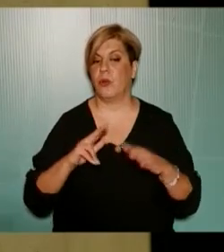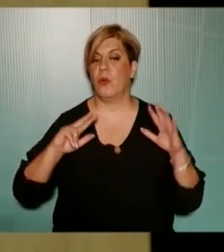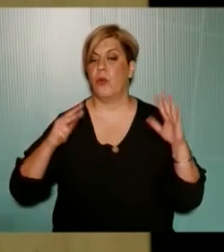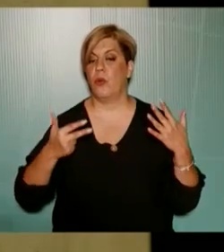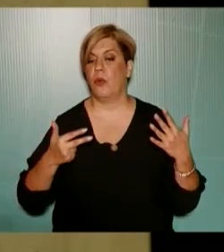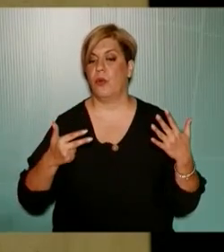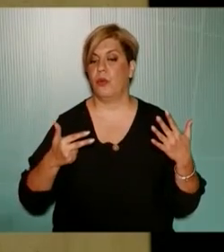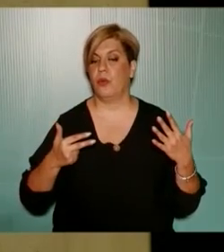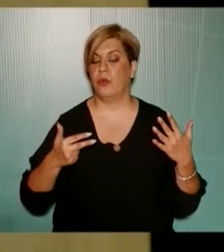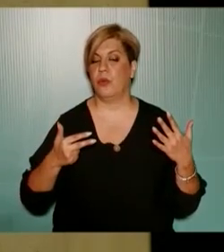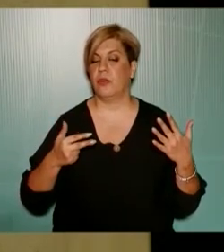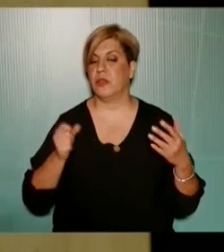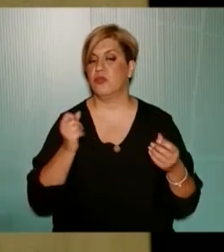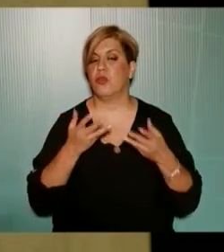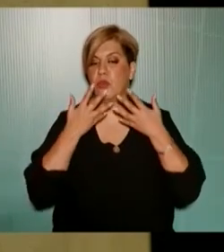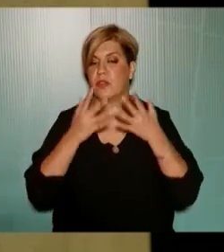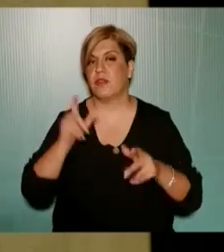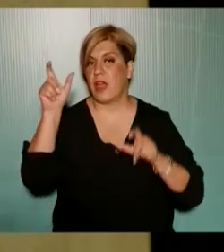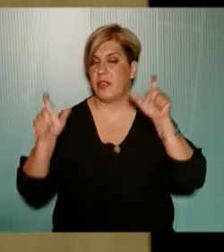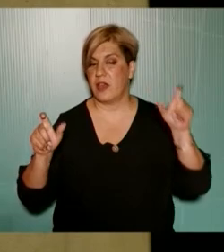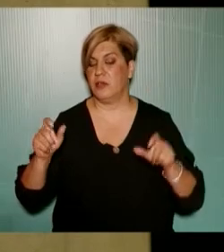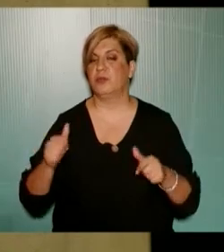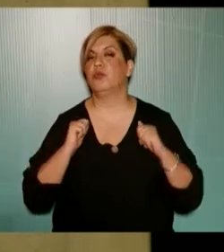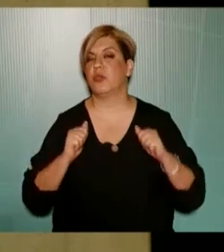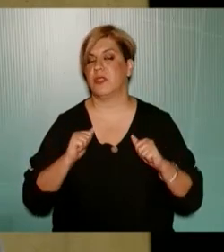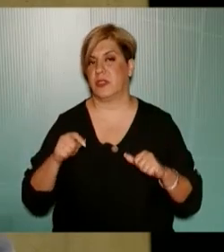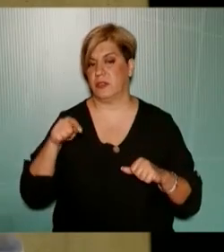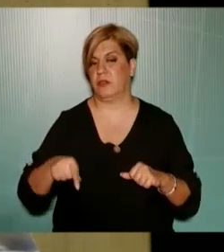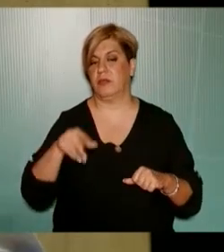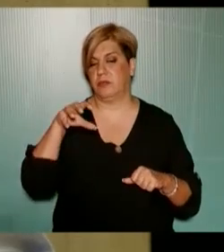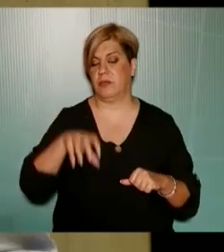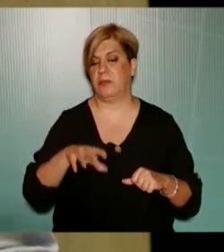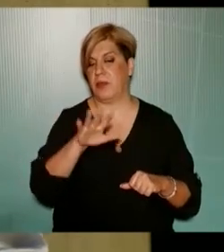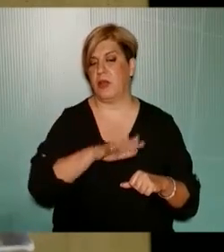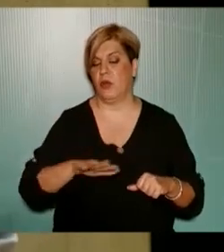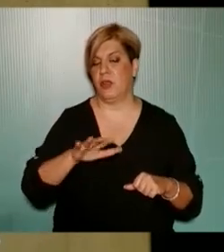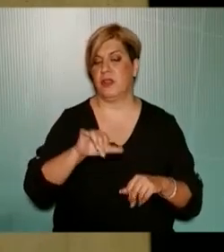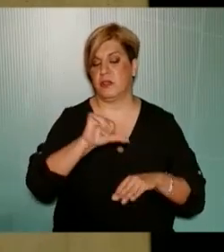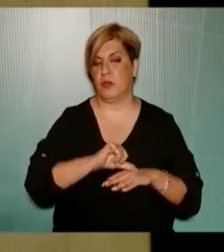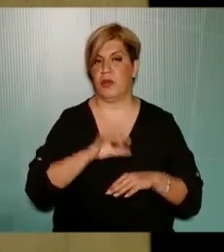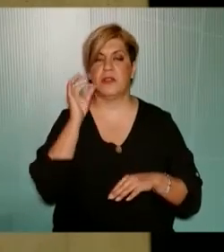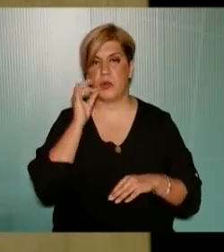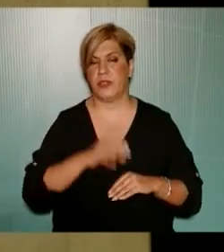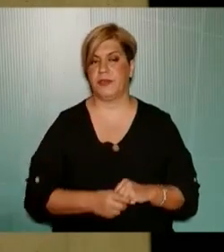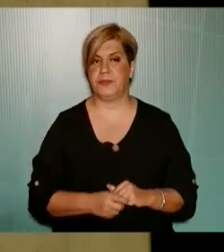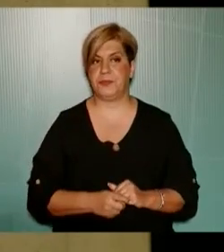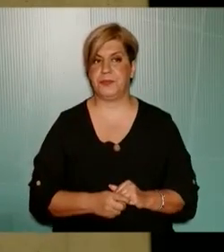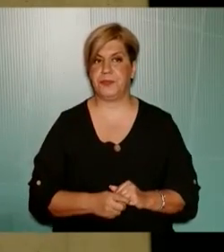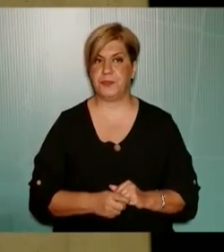στο τι ξοβεύει ο κάθε επισκέπτης σε αυτήν εδώ την περιοχή και στην πόλη μας στη Θεσσαλονίκη